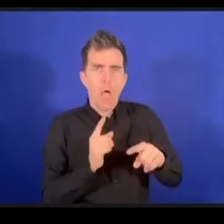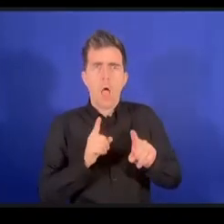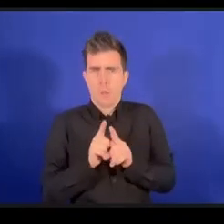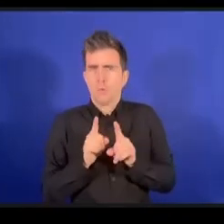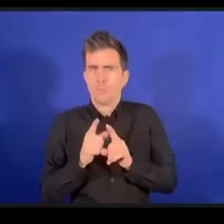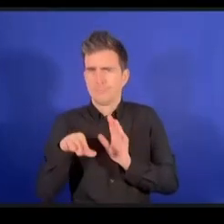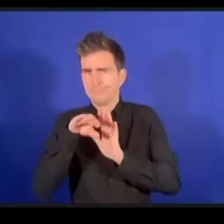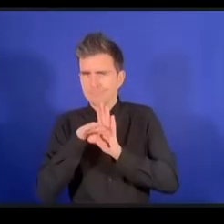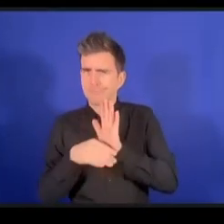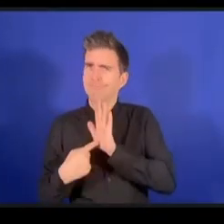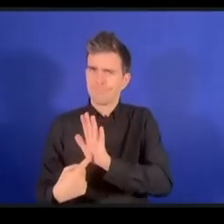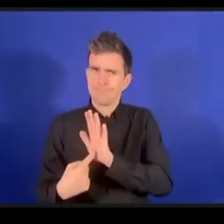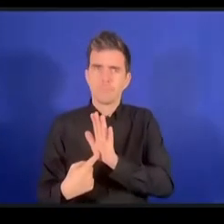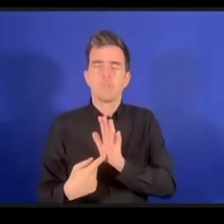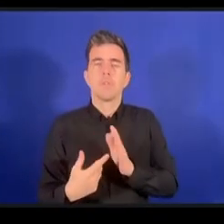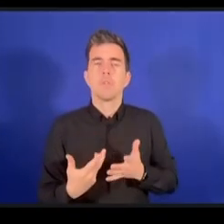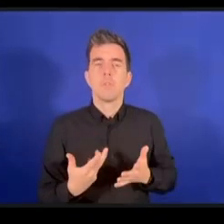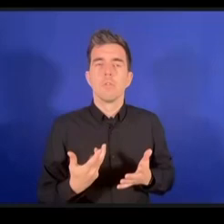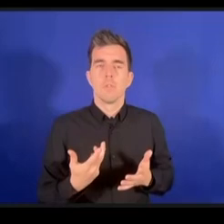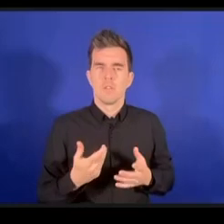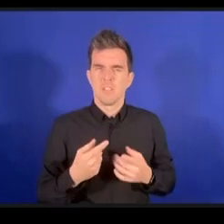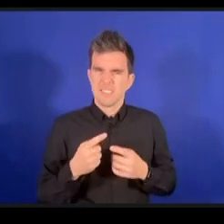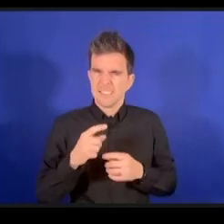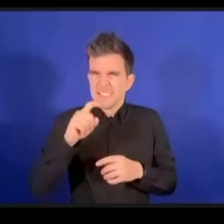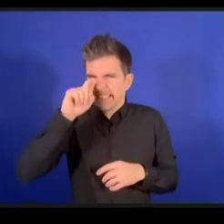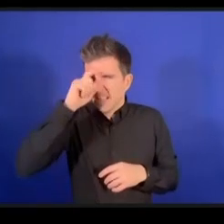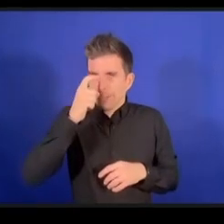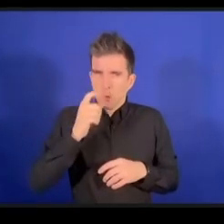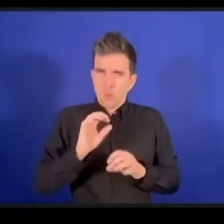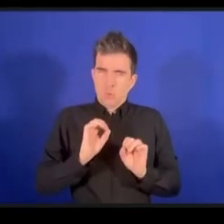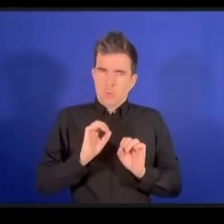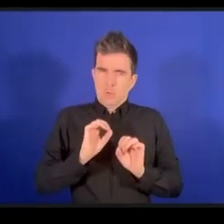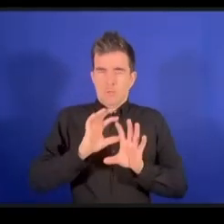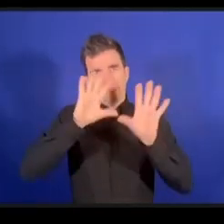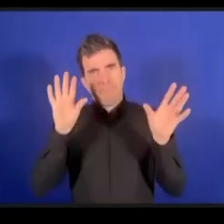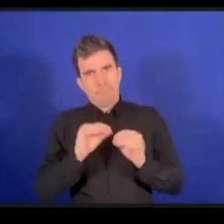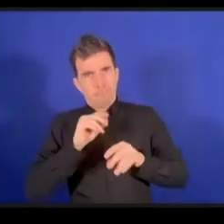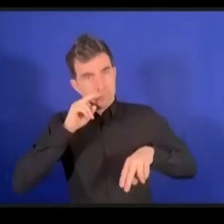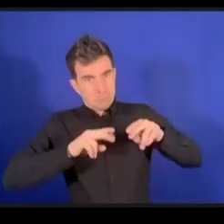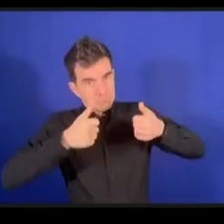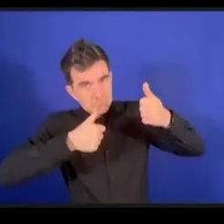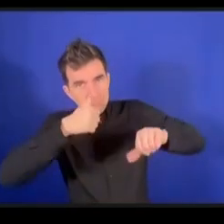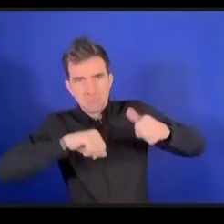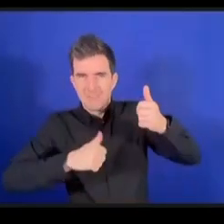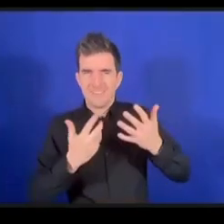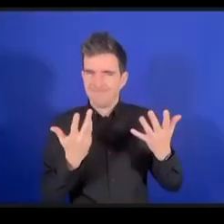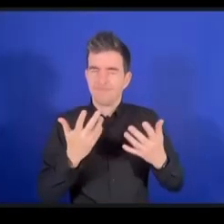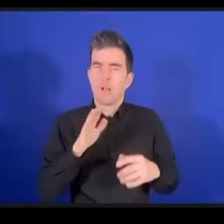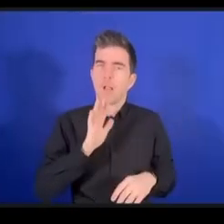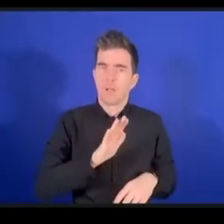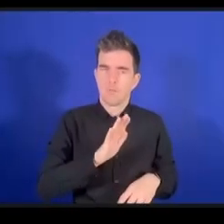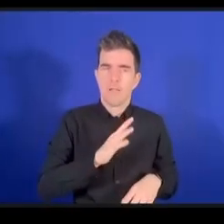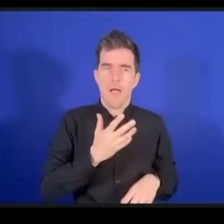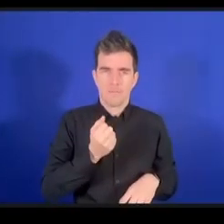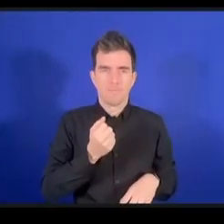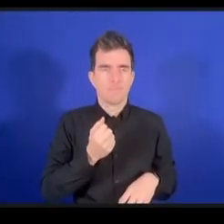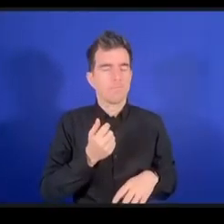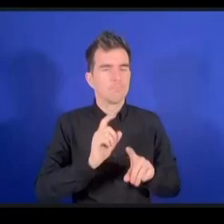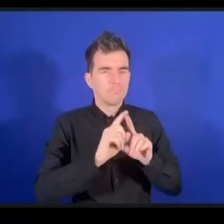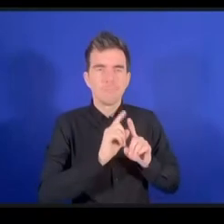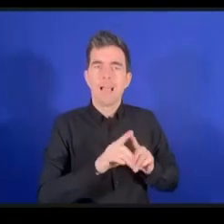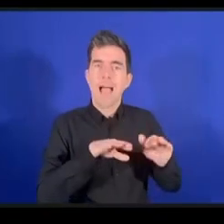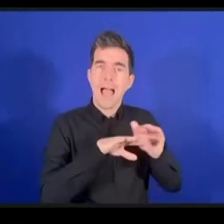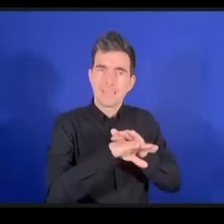كافة أعمالها بشكل مشترك بما لا شك فيه بأن نفاذ الأشخاص المعوقين